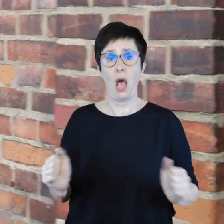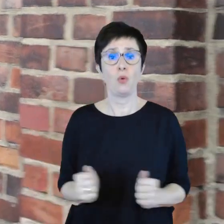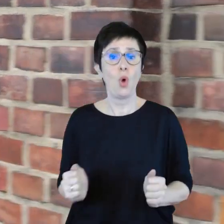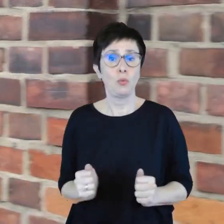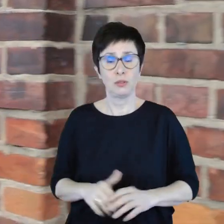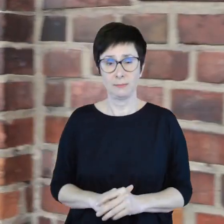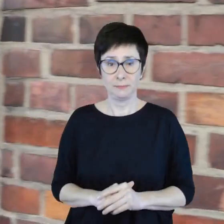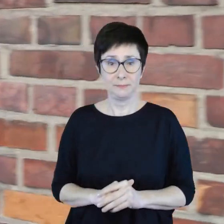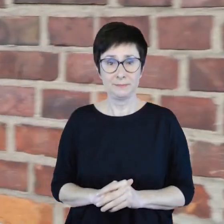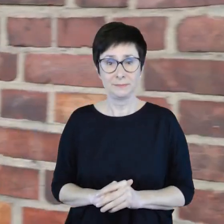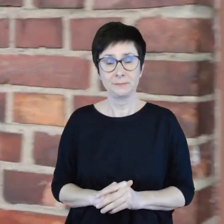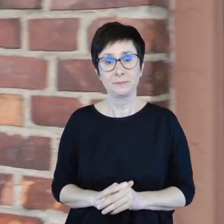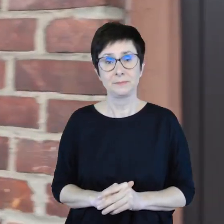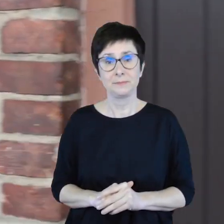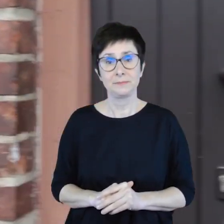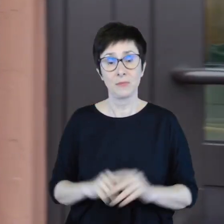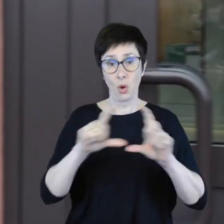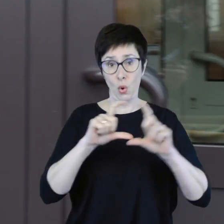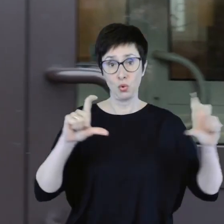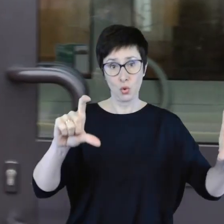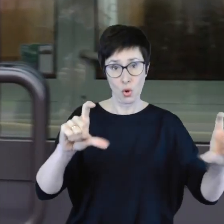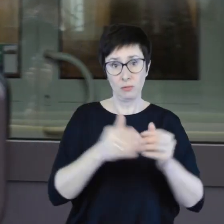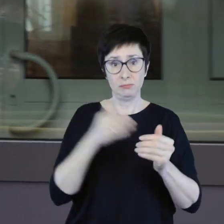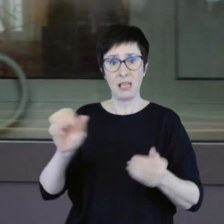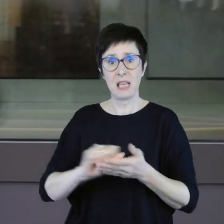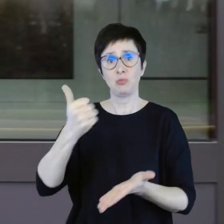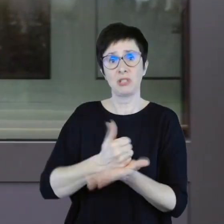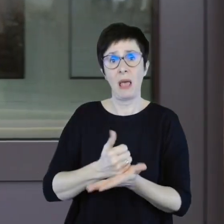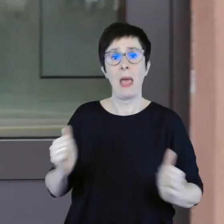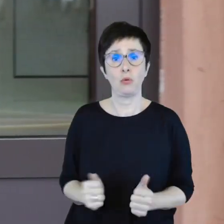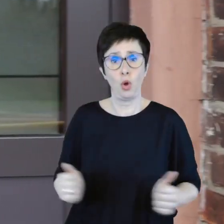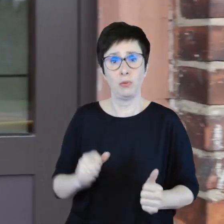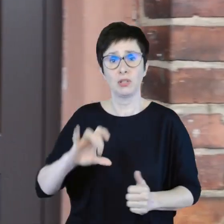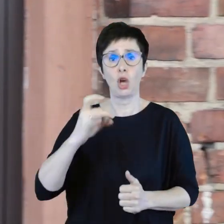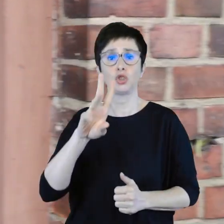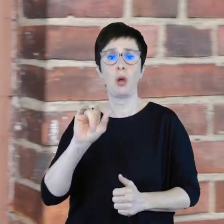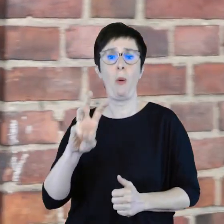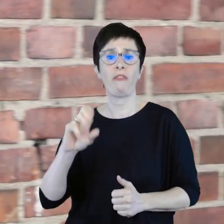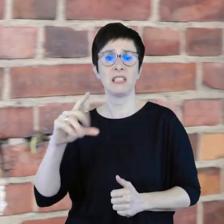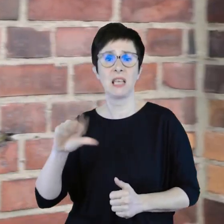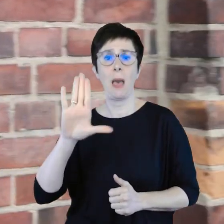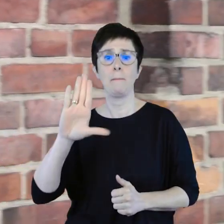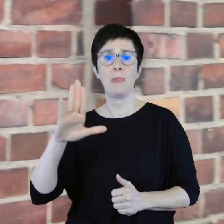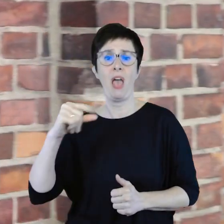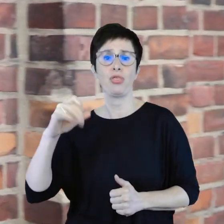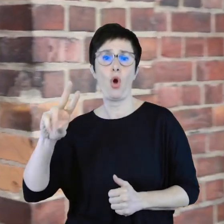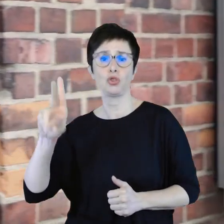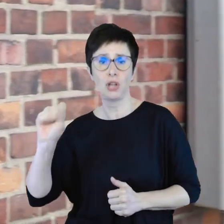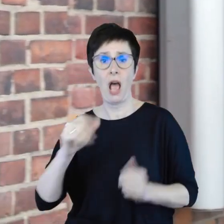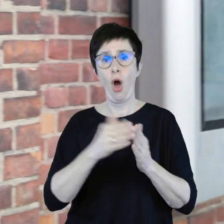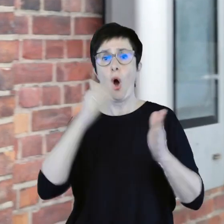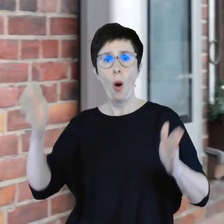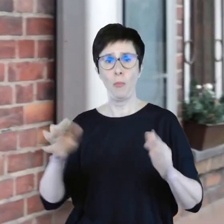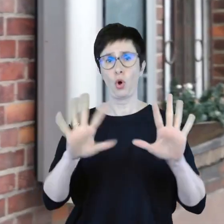komunikacją miejską. Przy ośrodku znajduje się przystanek autobusowy Grzybowice Bednorza, natomiast w